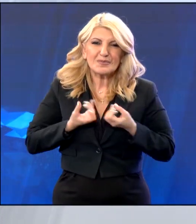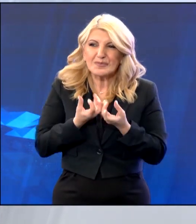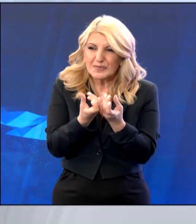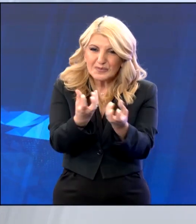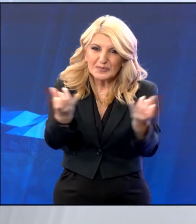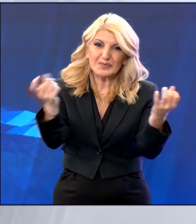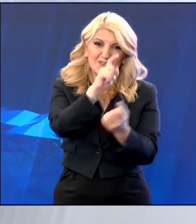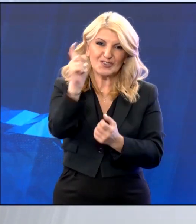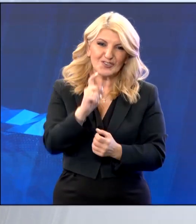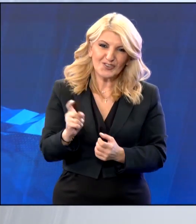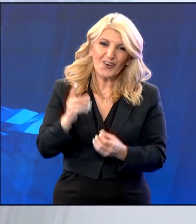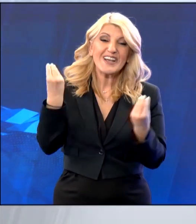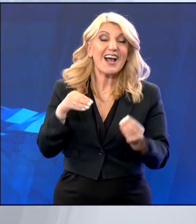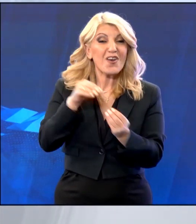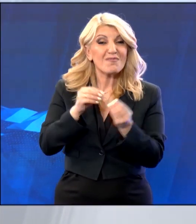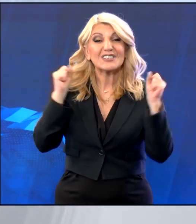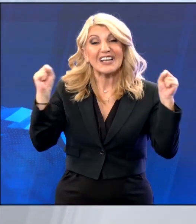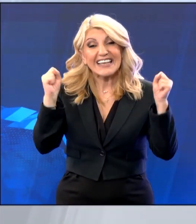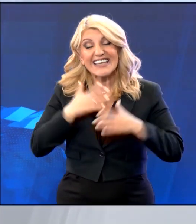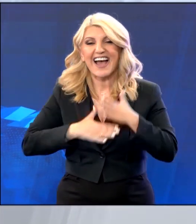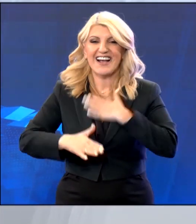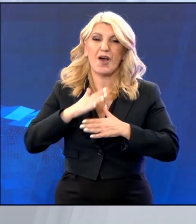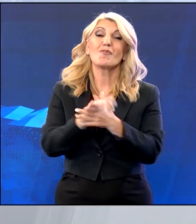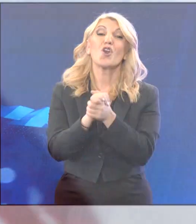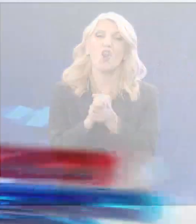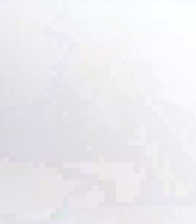Καλό Πάσχα με υγεία και αγάπη. Χρόνια σας πολλά.